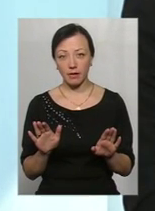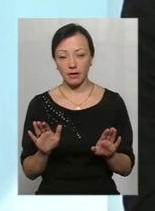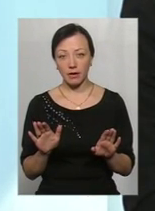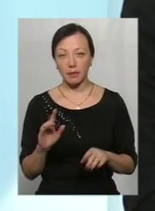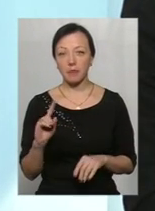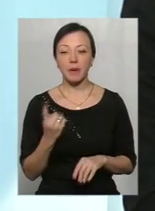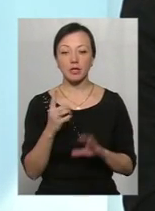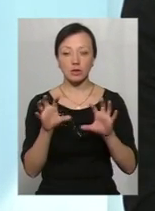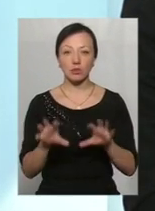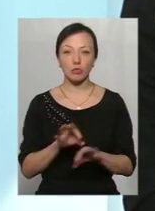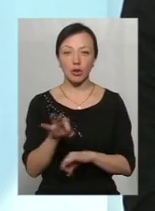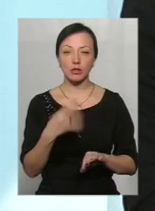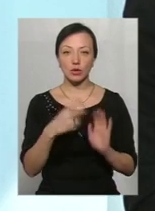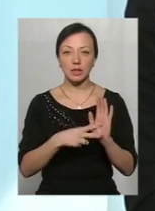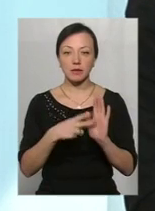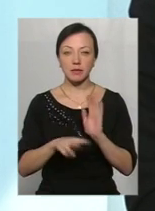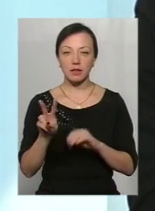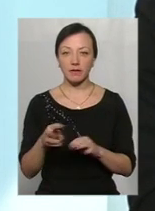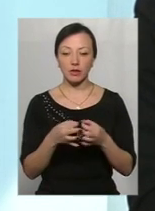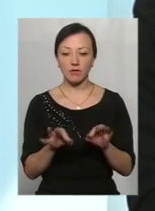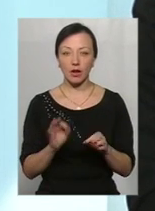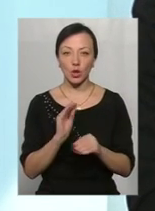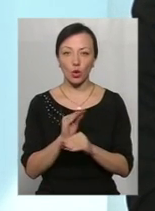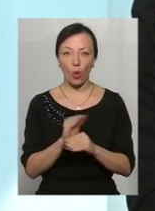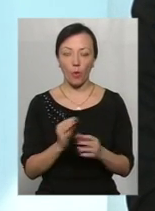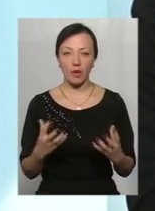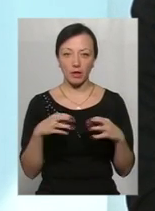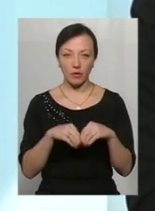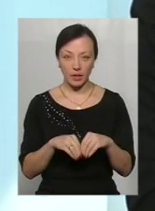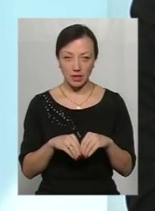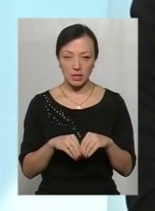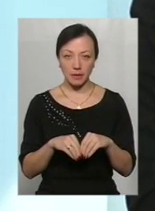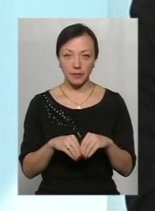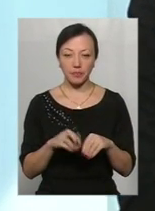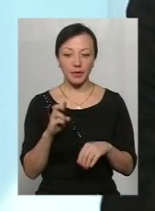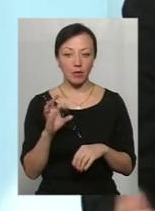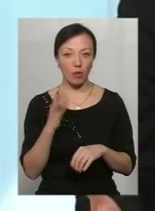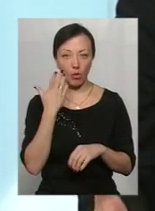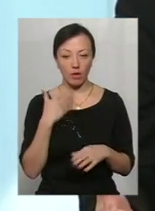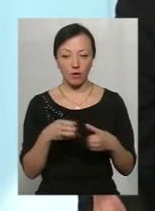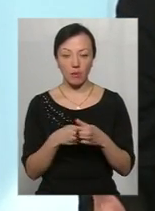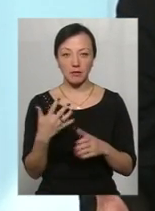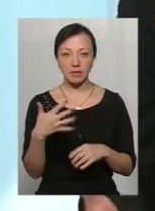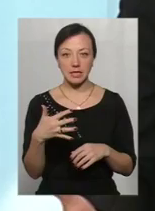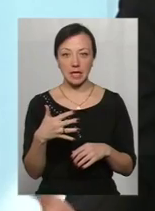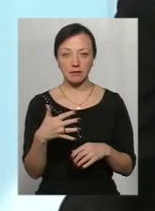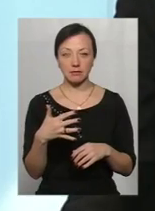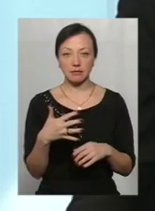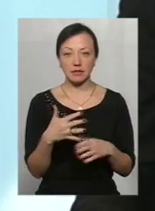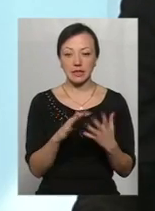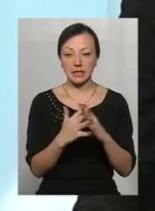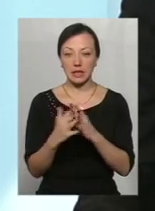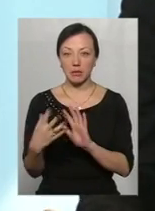Перший законопроект 47-72 дозволяє дооб'єднуватися. Бо коли в громаді 50 населених пунктів,